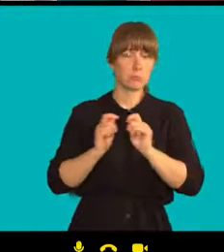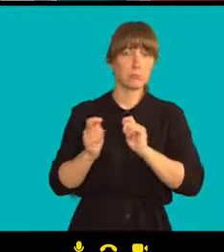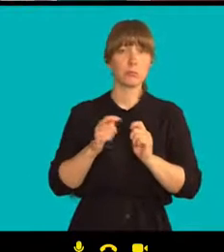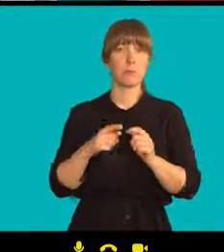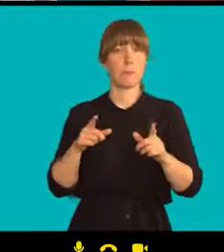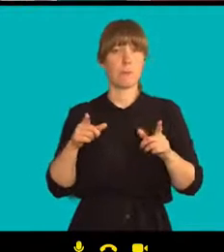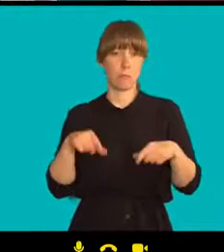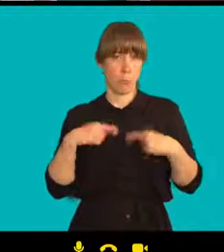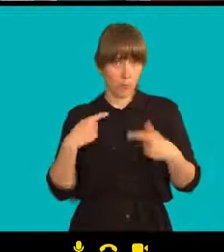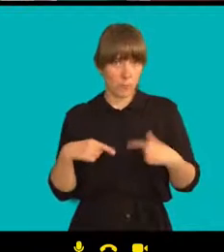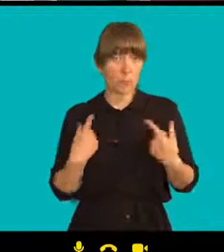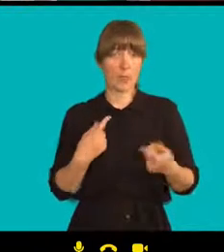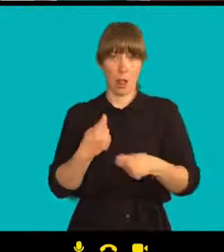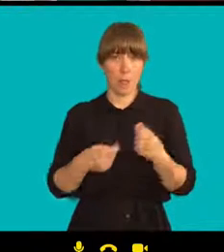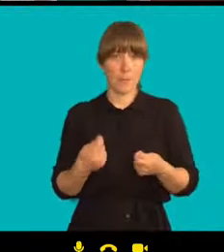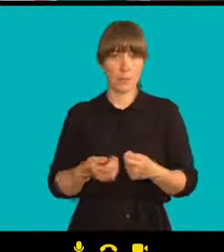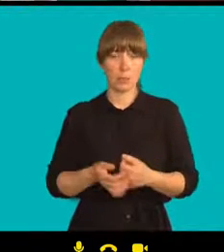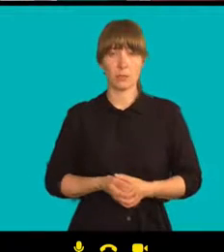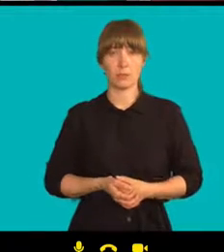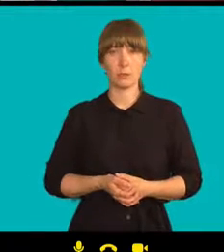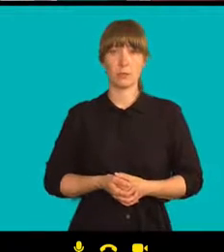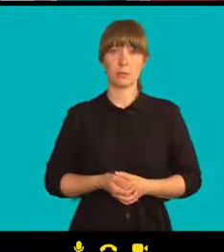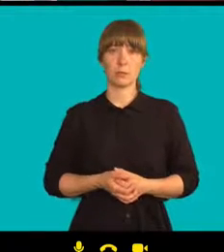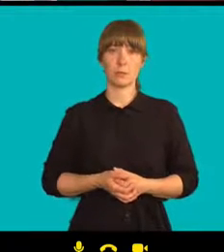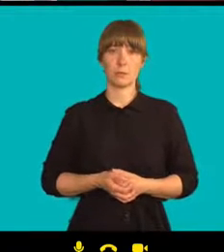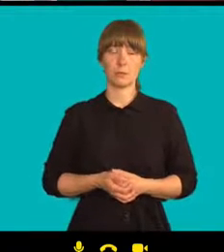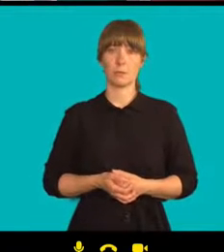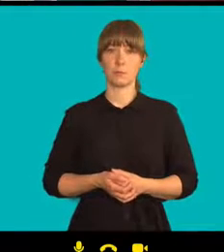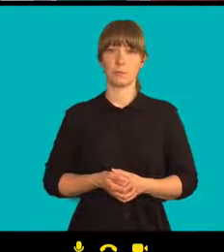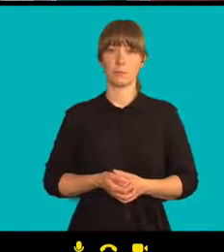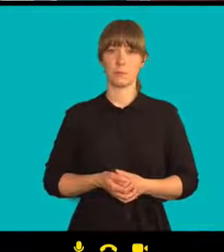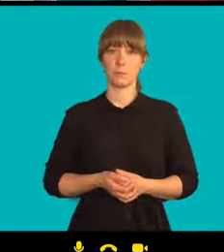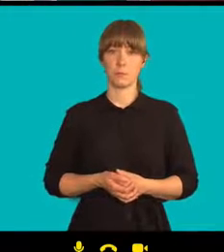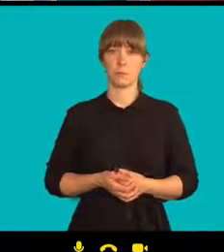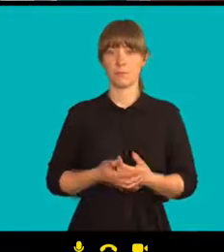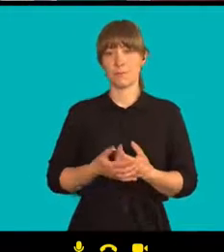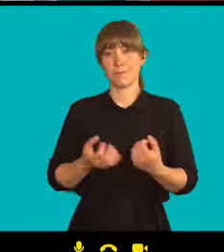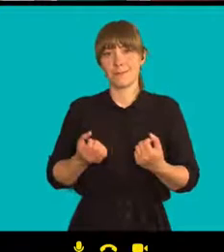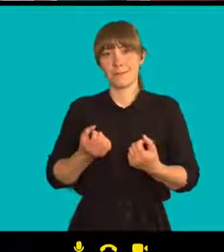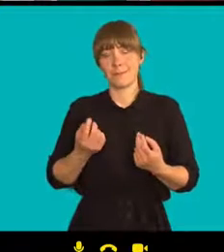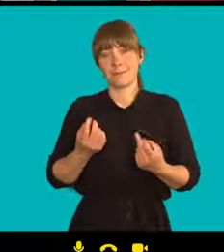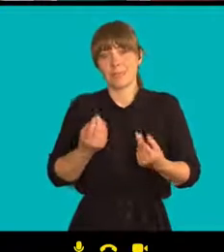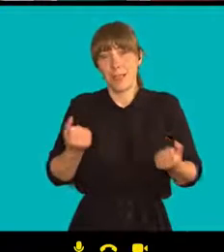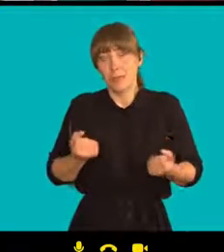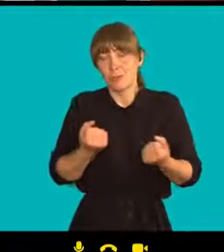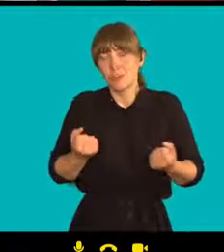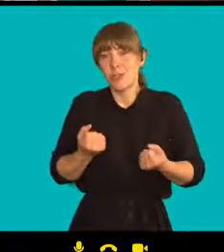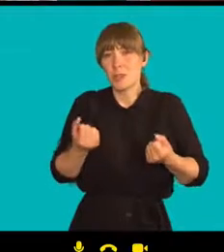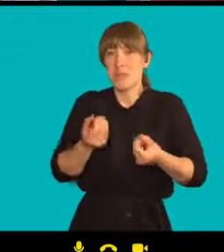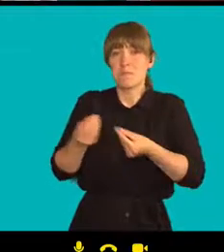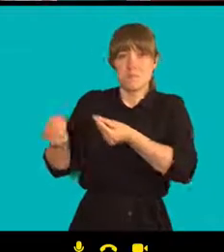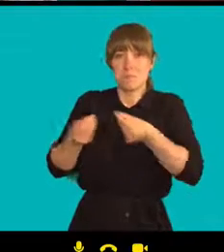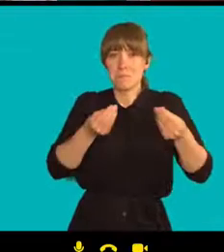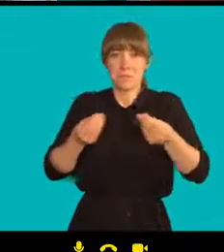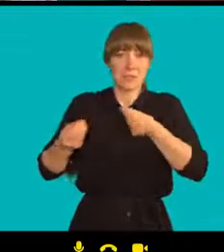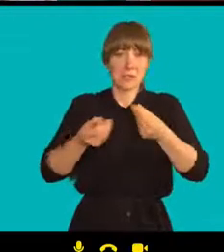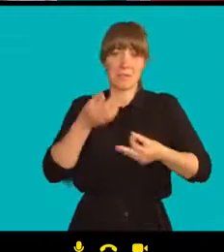Takže toto děláme do té míry, do jaké je to možné. Předáváme informace.